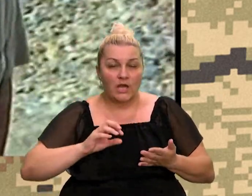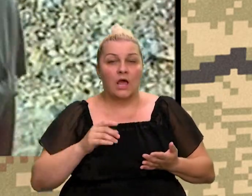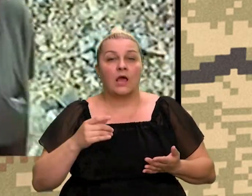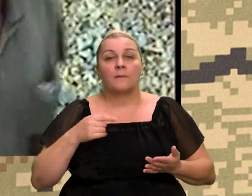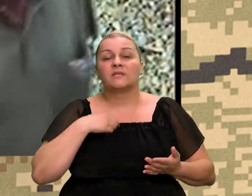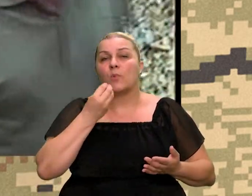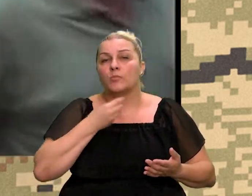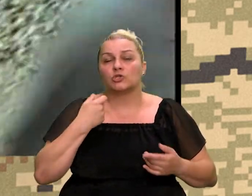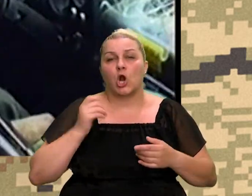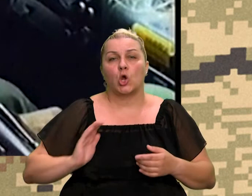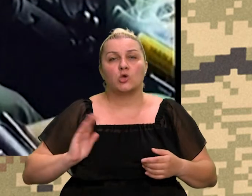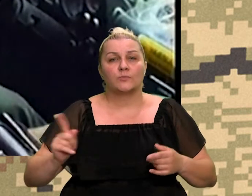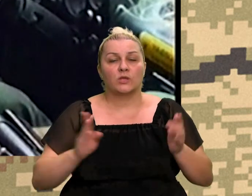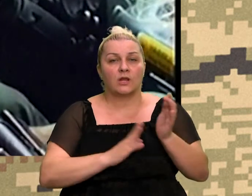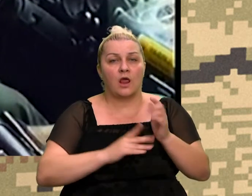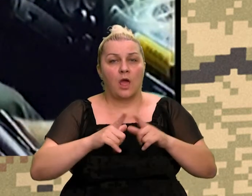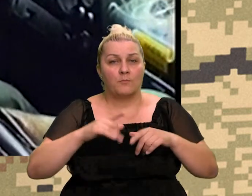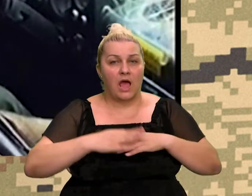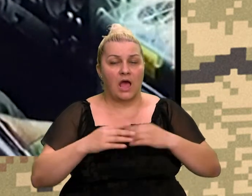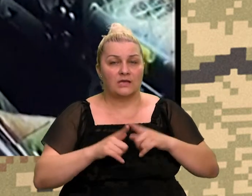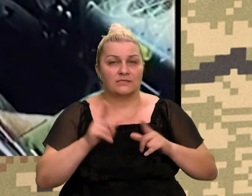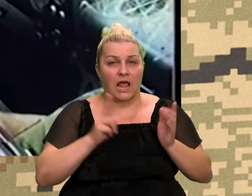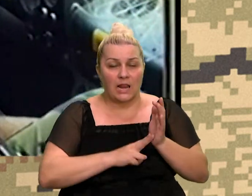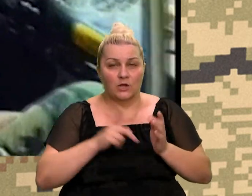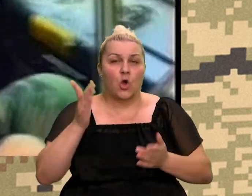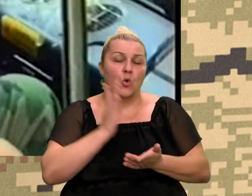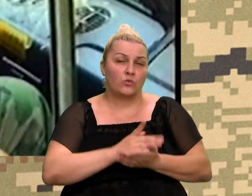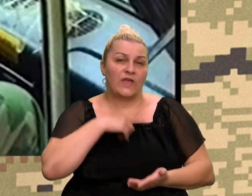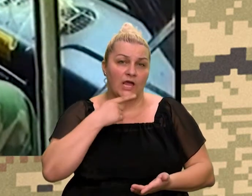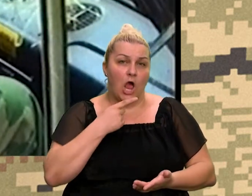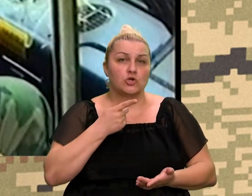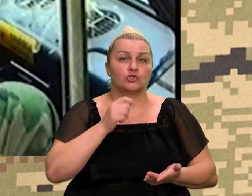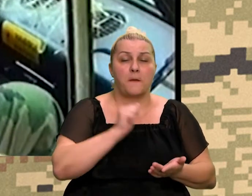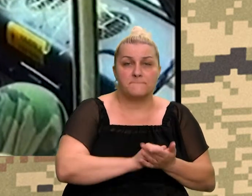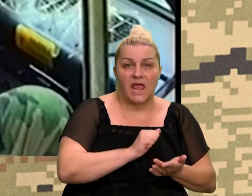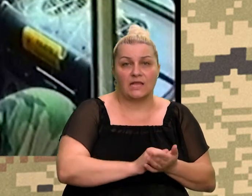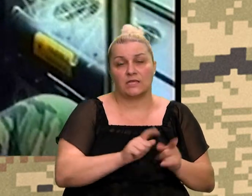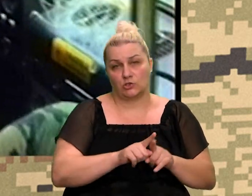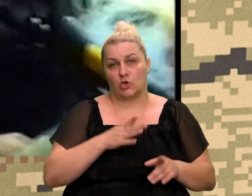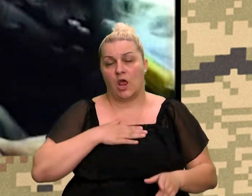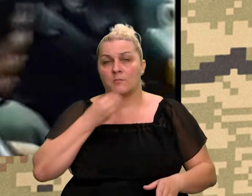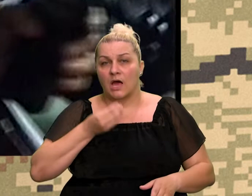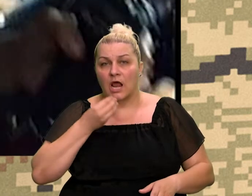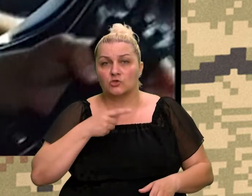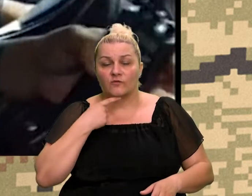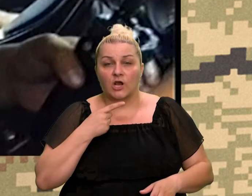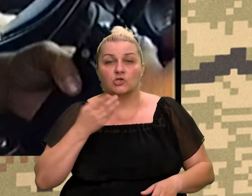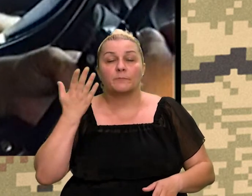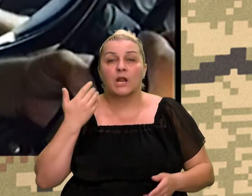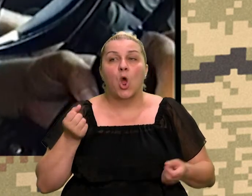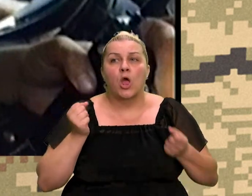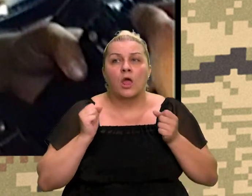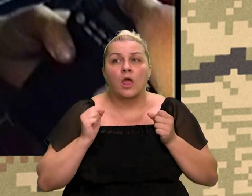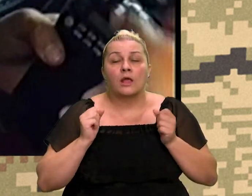našim krunom Mazalinom, često je znao reći i u medijima ovako neformno razgovoru, bilo je čak i nekakvih otpora, da li